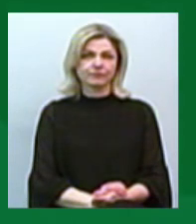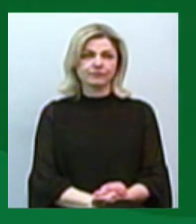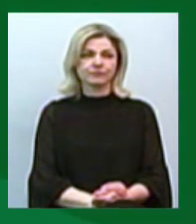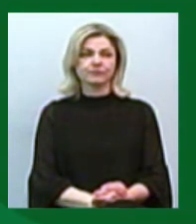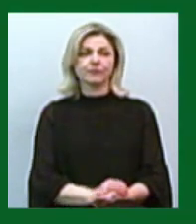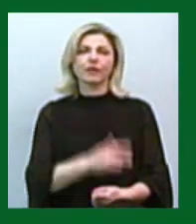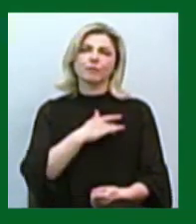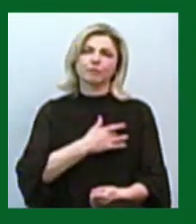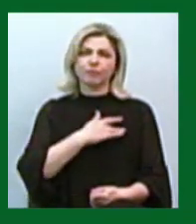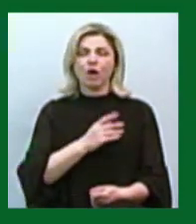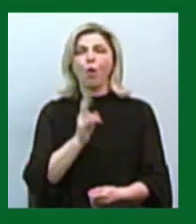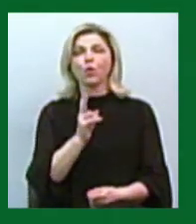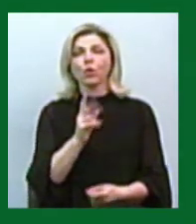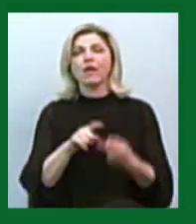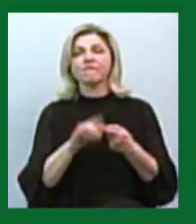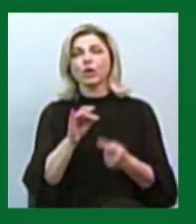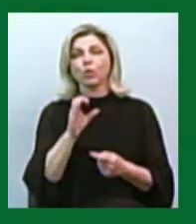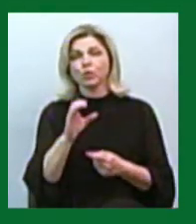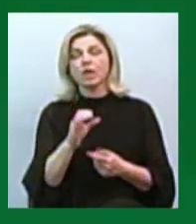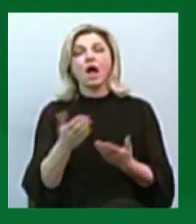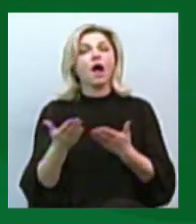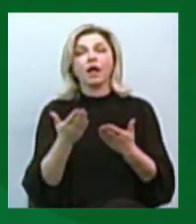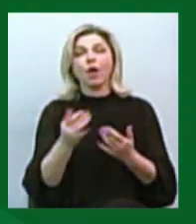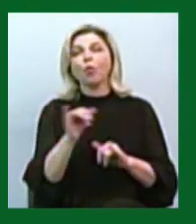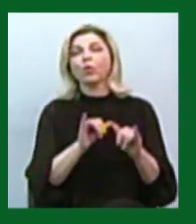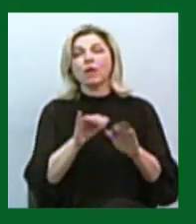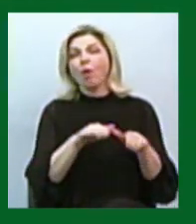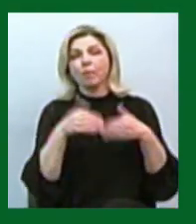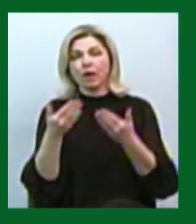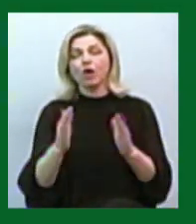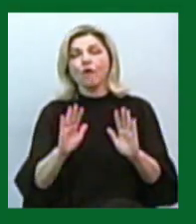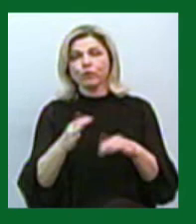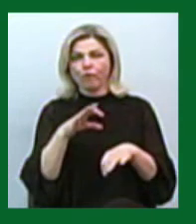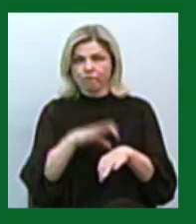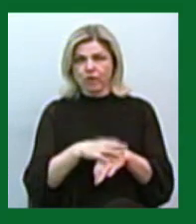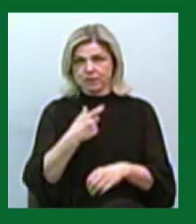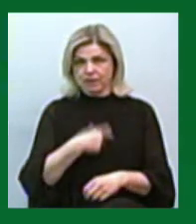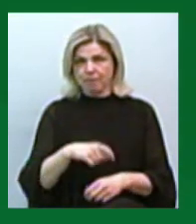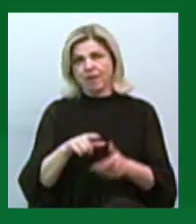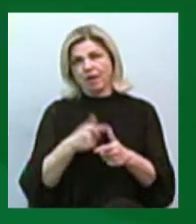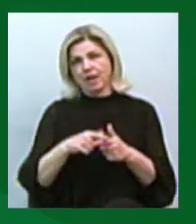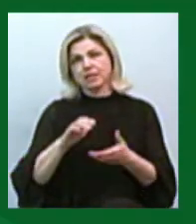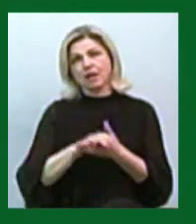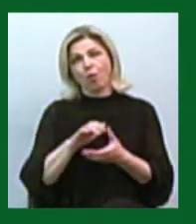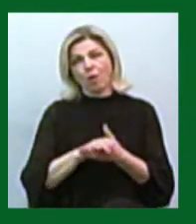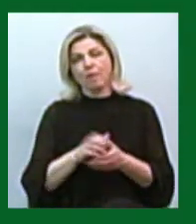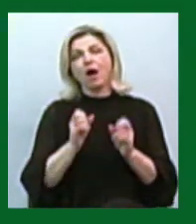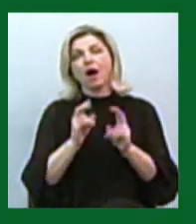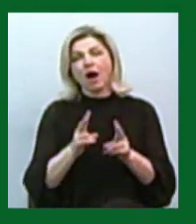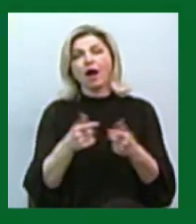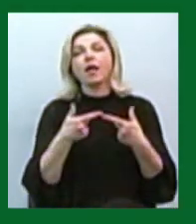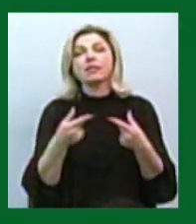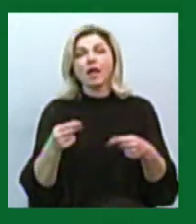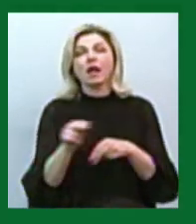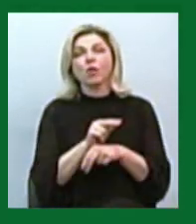Симптоми коронавірусу. Які вони та куди звертатись, якщо виявили їх у себе чи у знайомих? Як та де лікуватись? Та чи